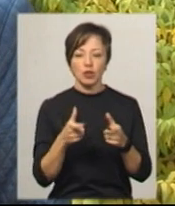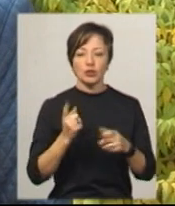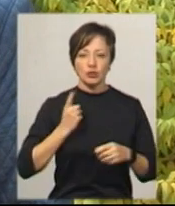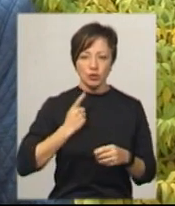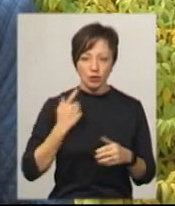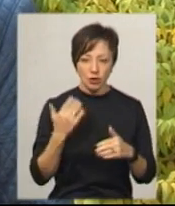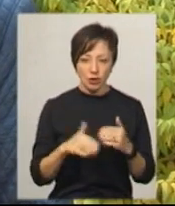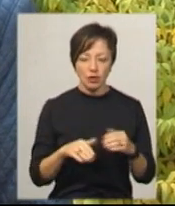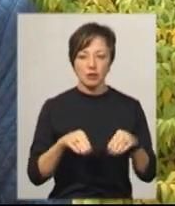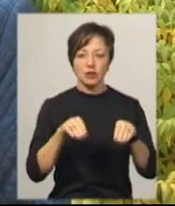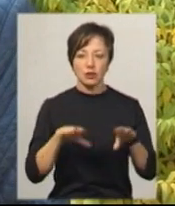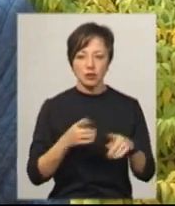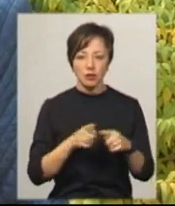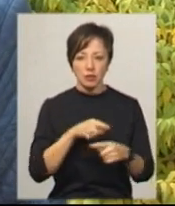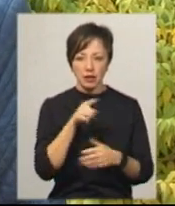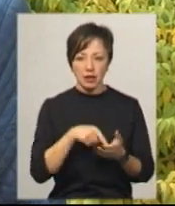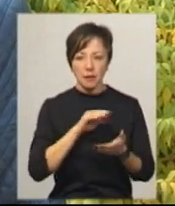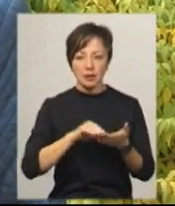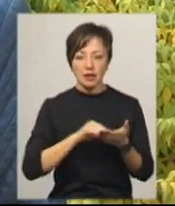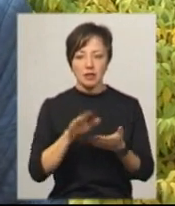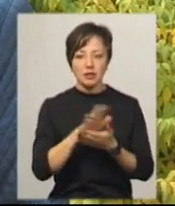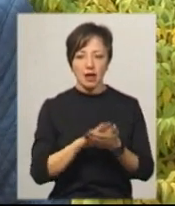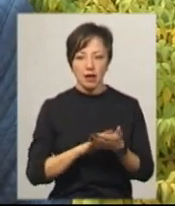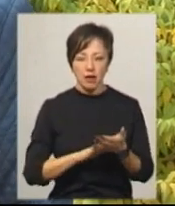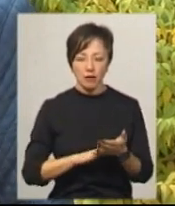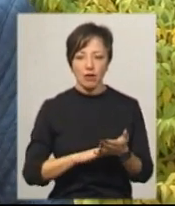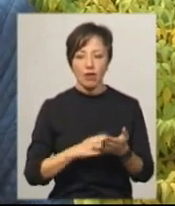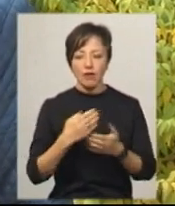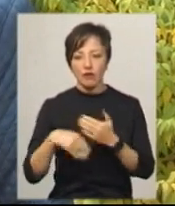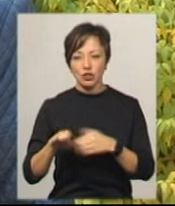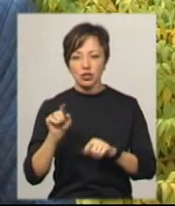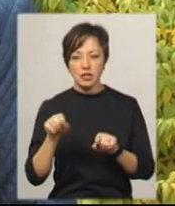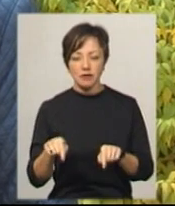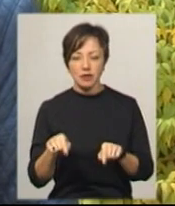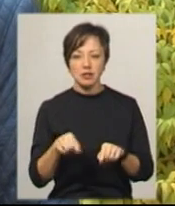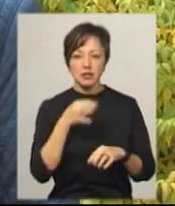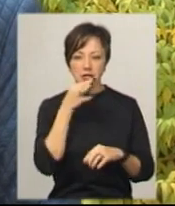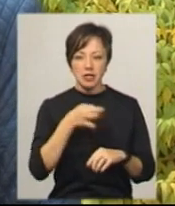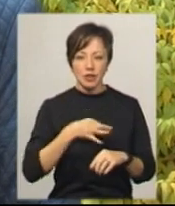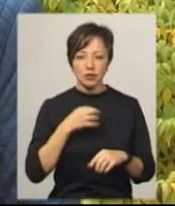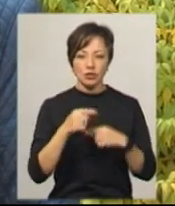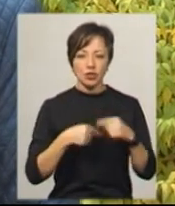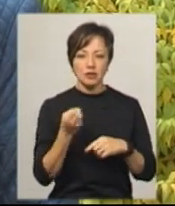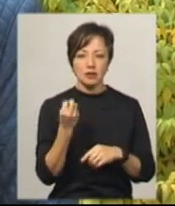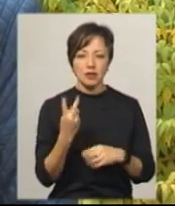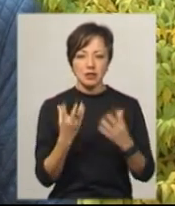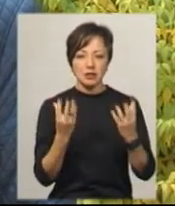дочекалася, рішила цю питання, написала заяву, вийшла звітом. Сказали, через 12